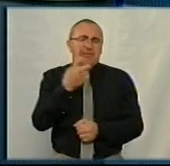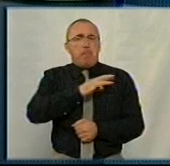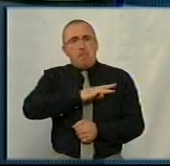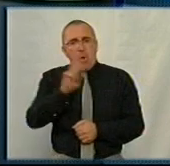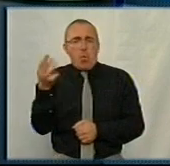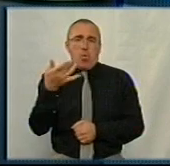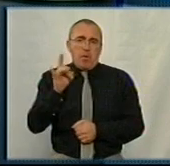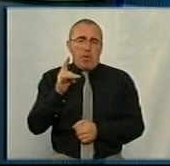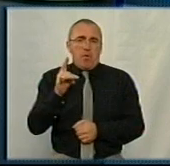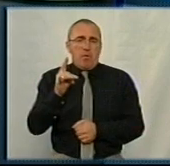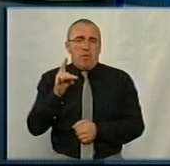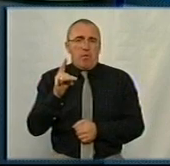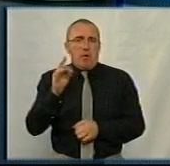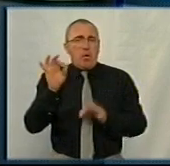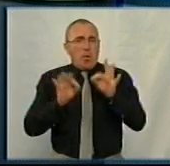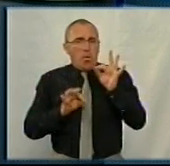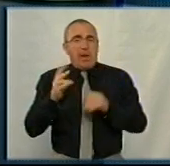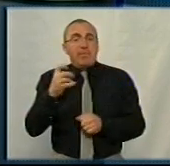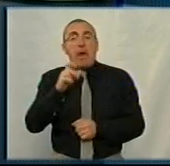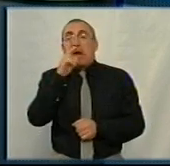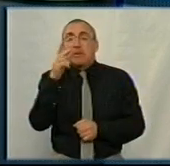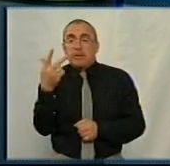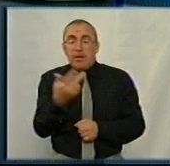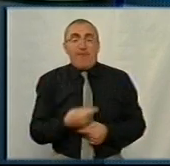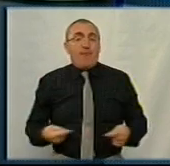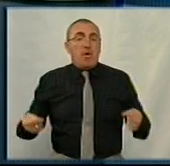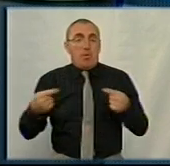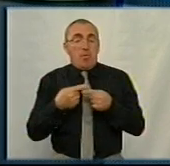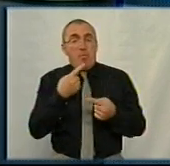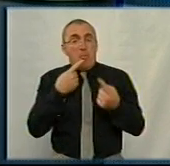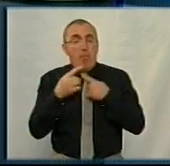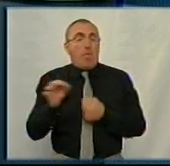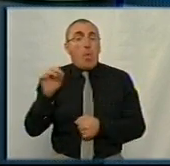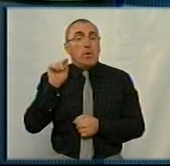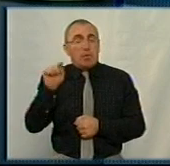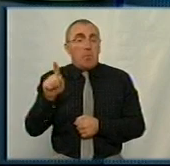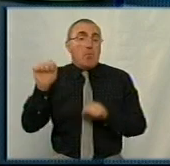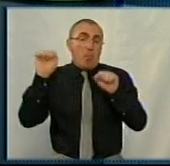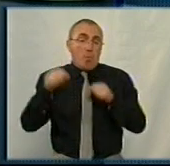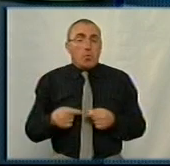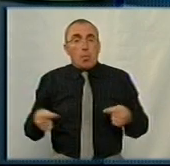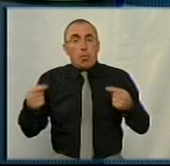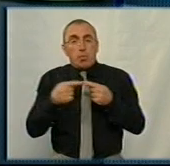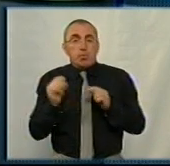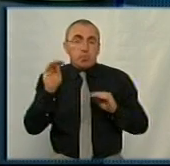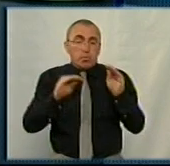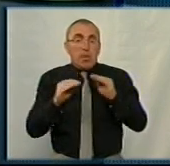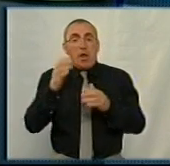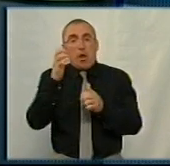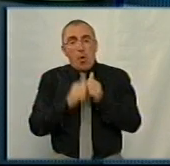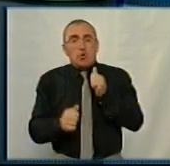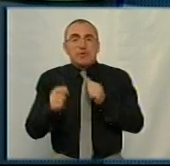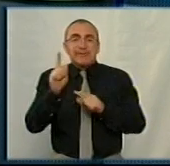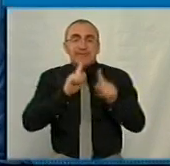Але вона розрахована на три роки і, відповідно, мова пройде про те, що вона може уточнюватись під час кожної